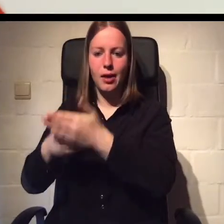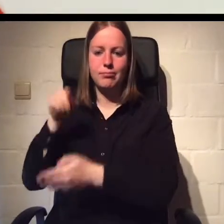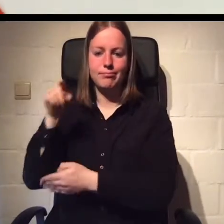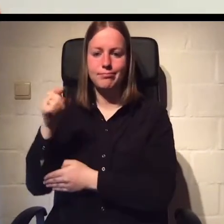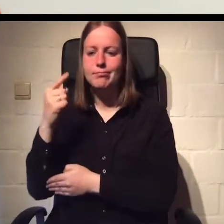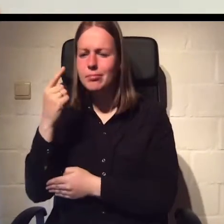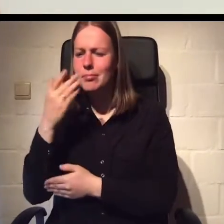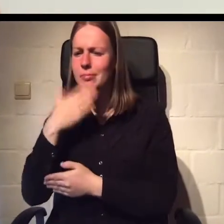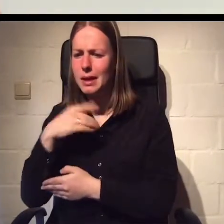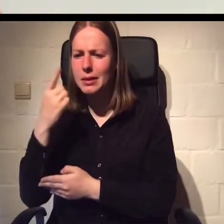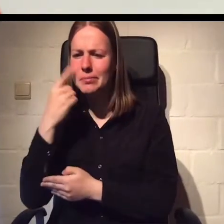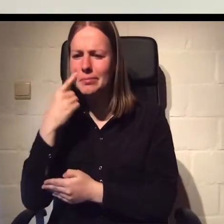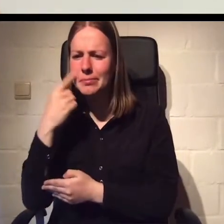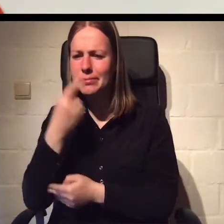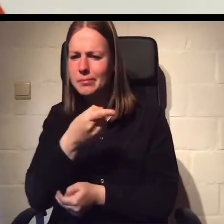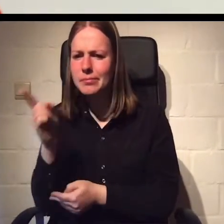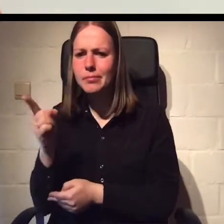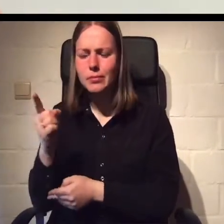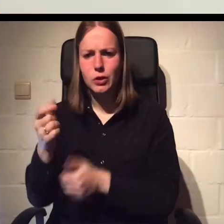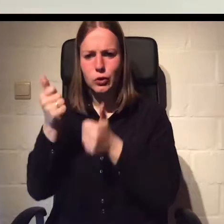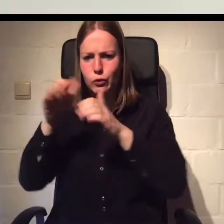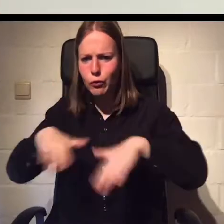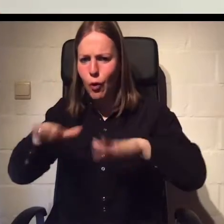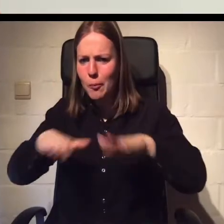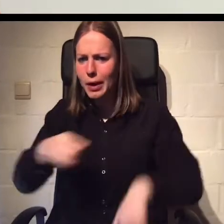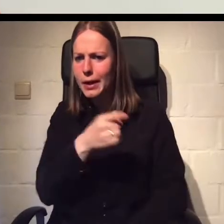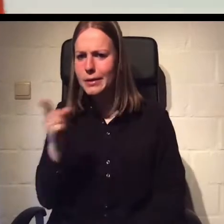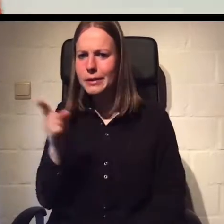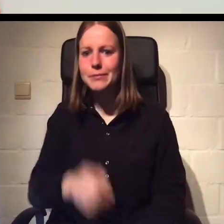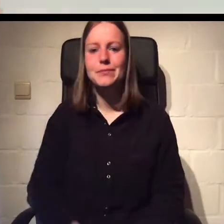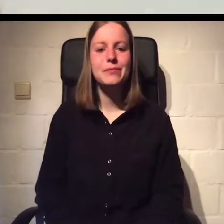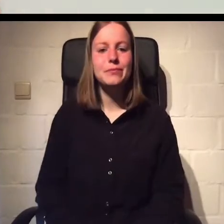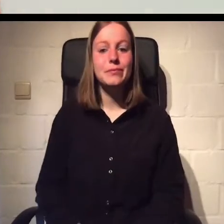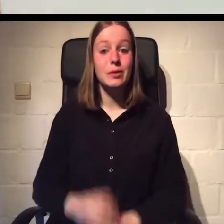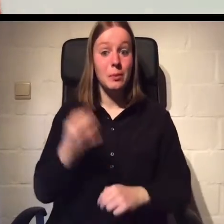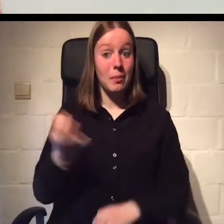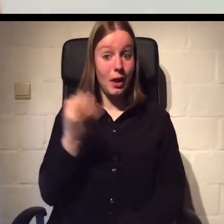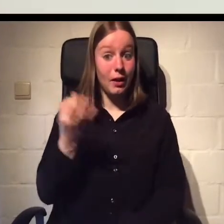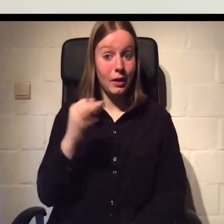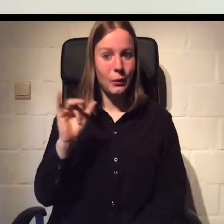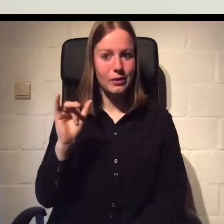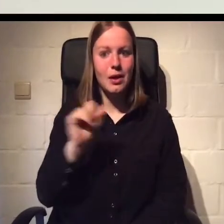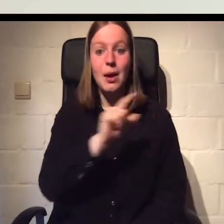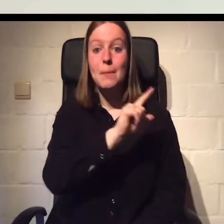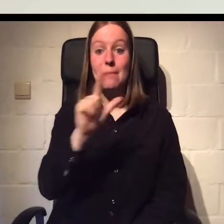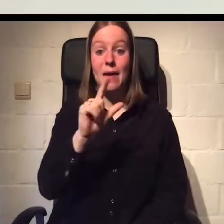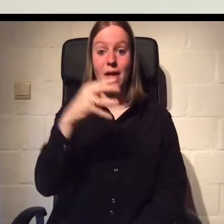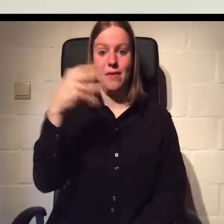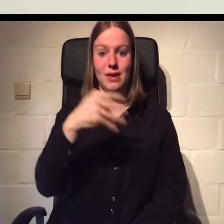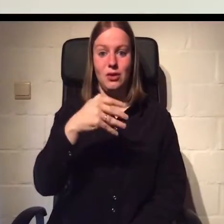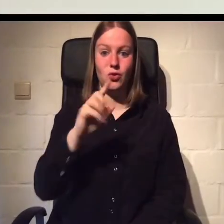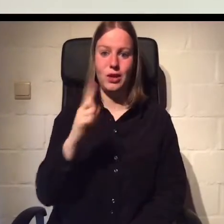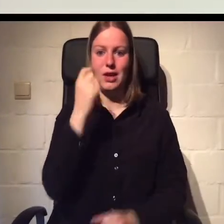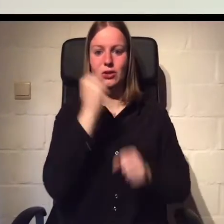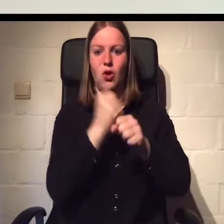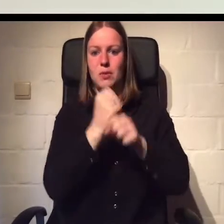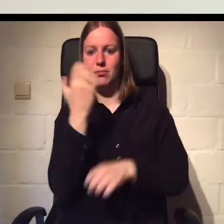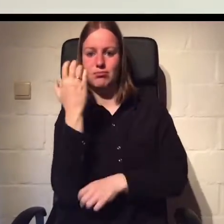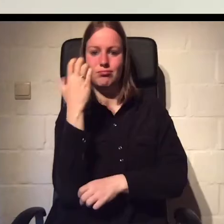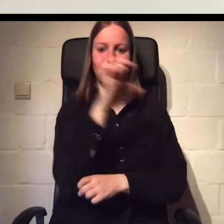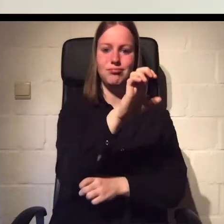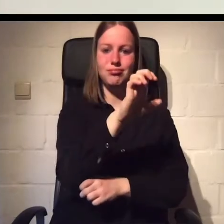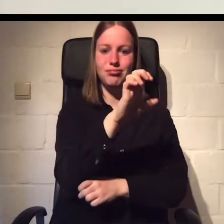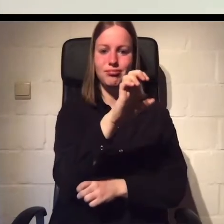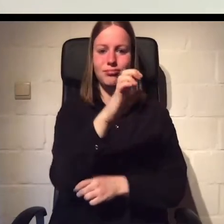dit platform. Ga zeker eens een kijkje nemen, zodat je goed voorbereid bent. En belangrijk, maandag om 9 uur verschijnt de eerste